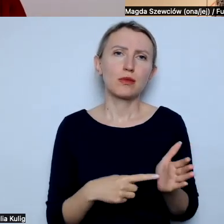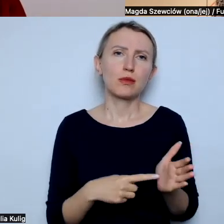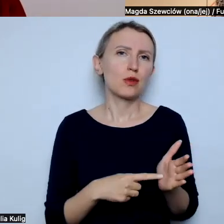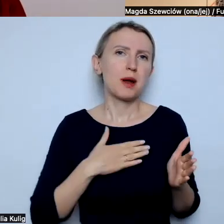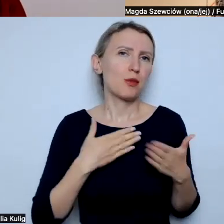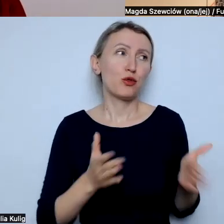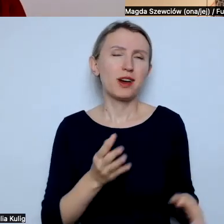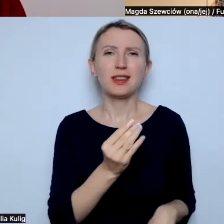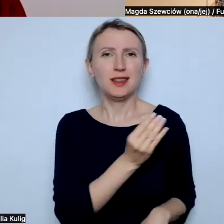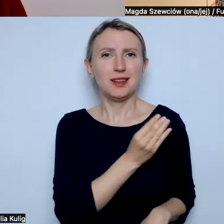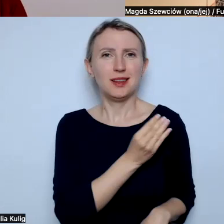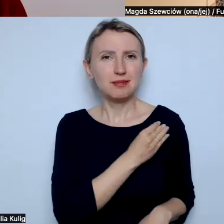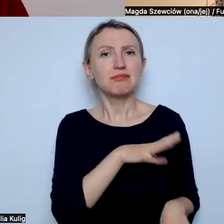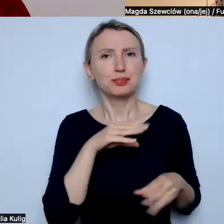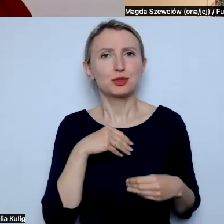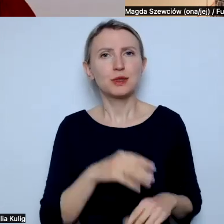komentarz i chętnie je przyjmę.